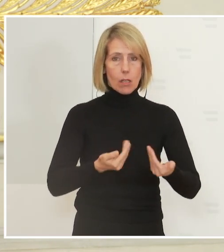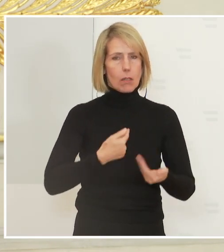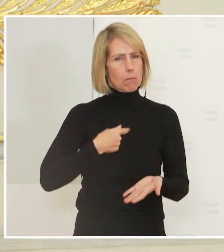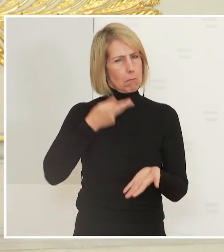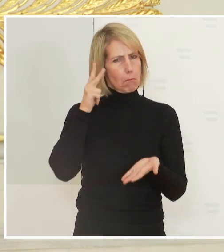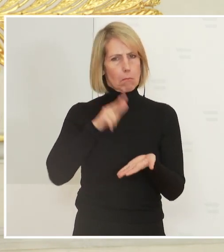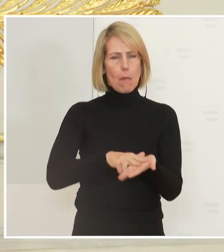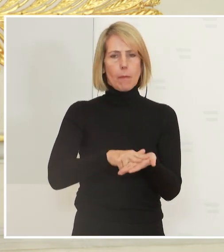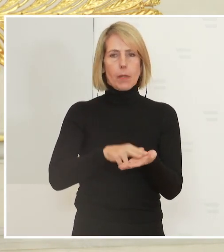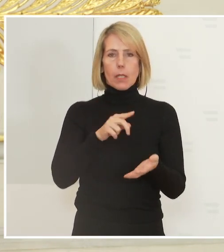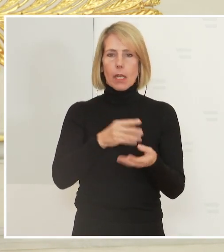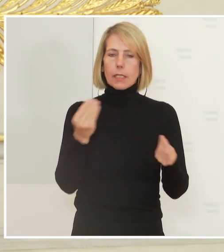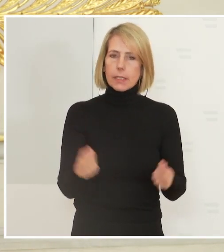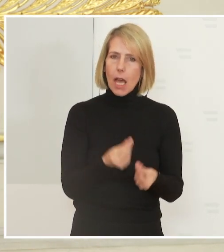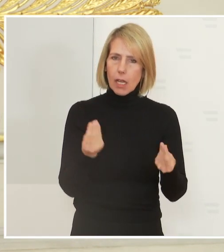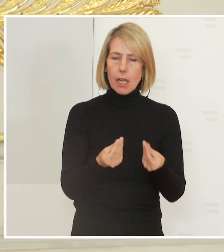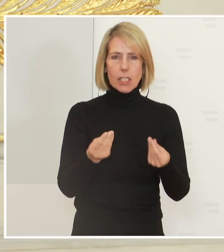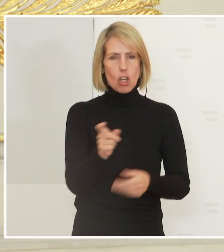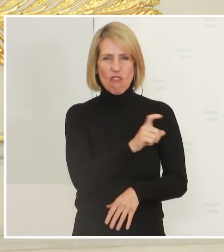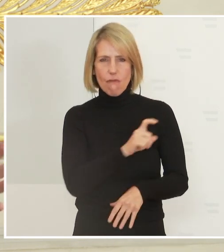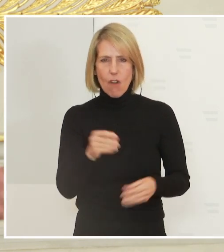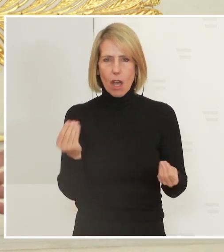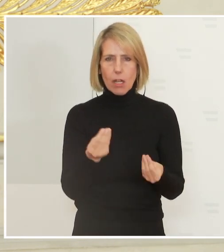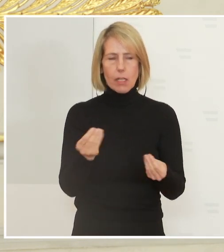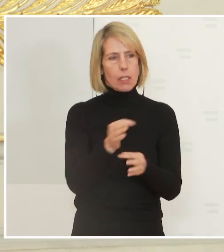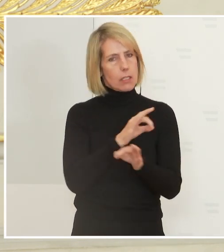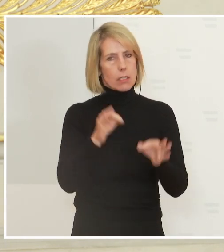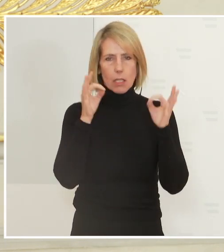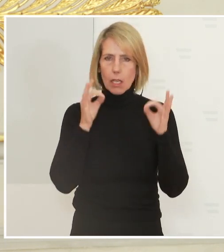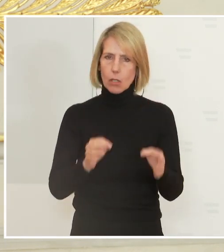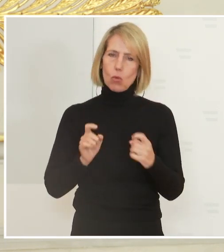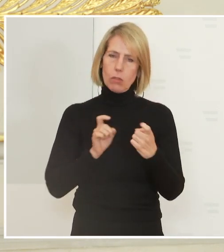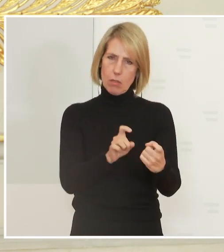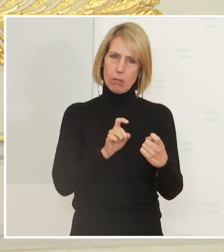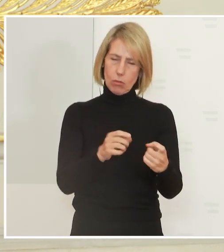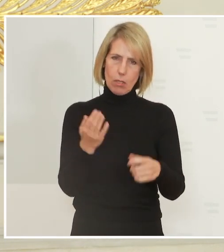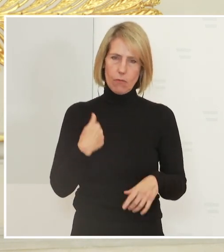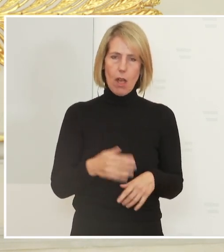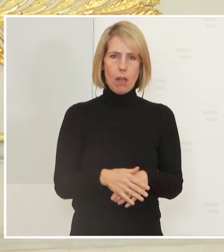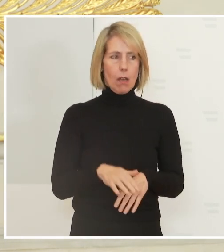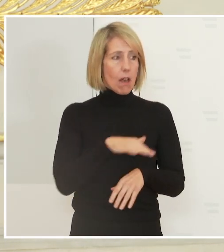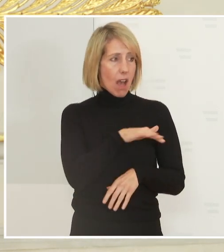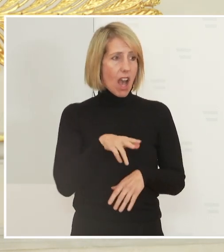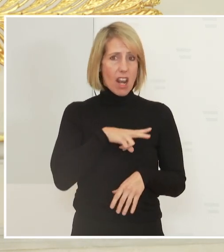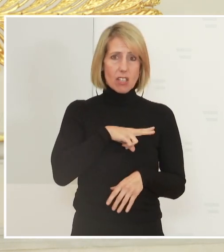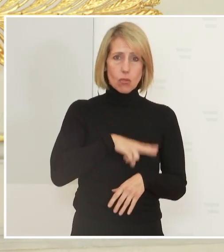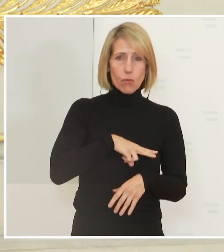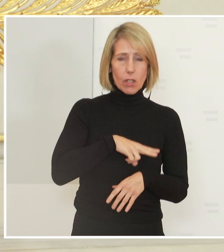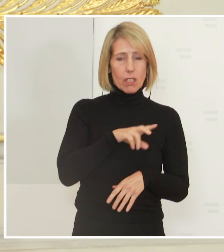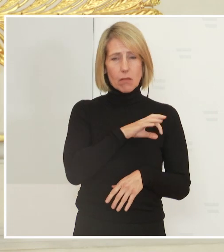fachlich, sachlich sehr intensiv diskutiert wurde. Man wird niemals alle zufriedenstellen können. Aber es gibt auch so etwas wie